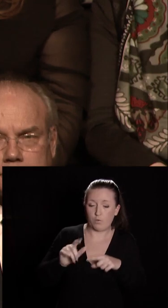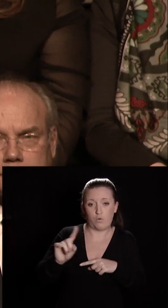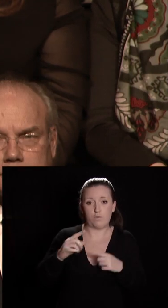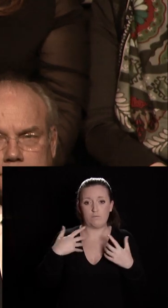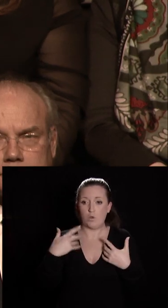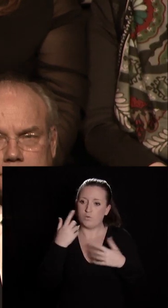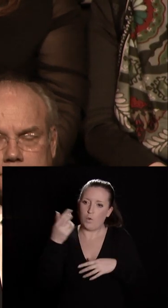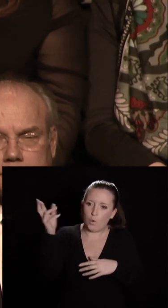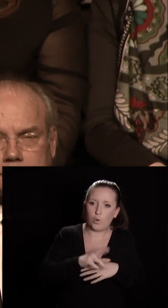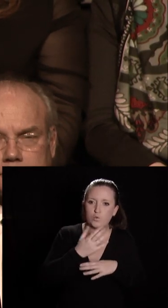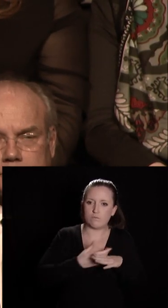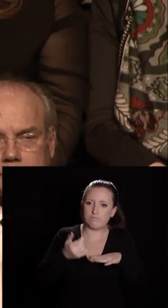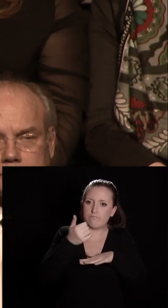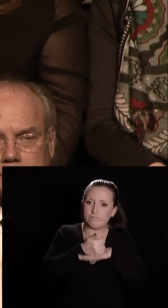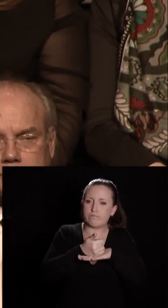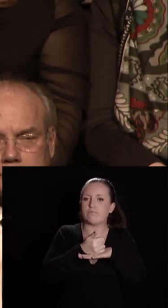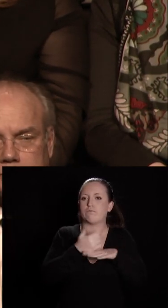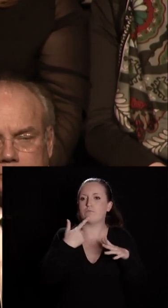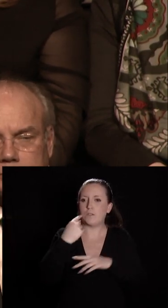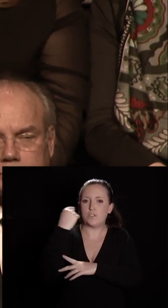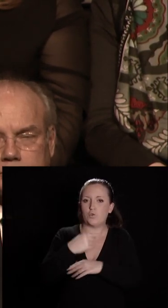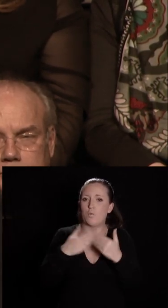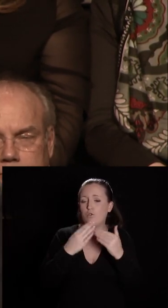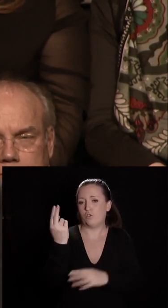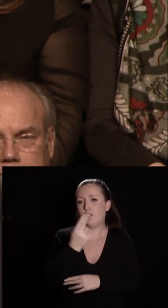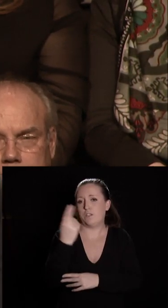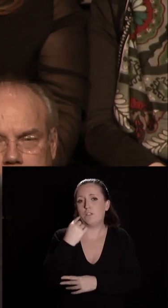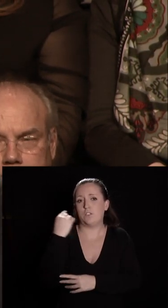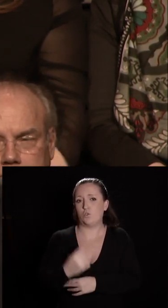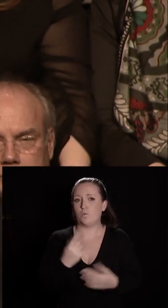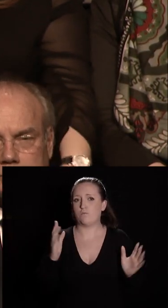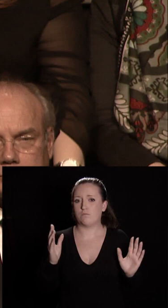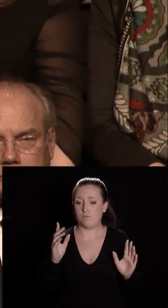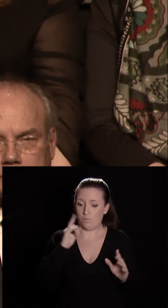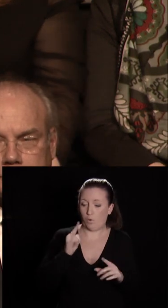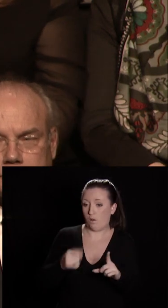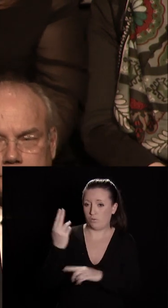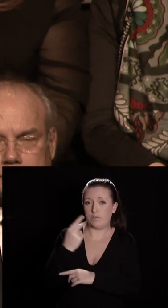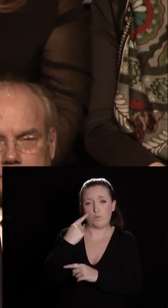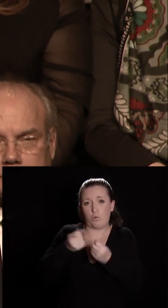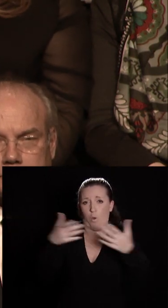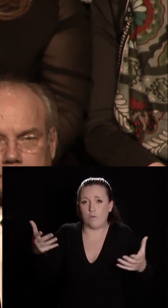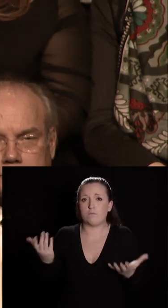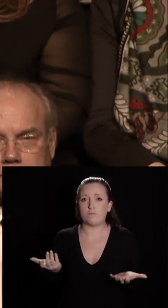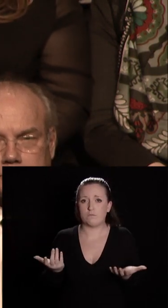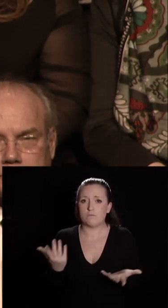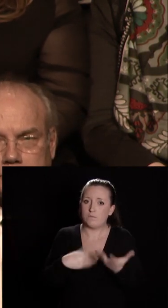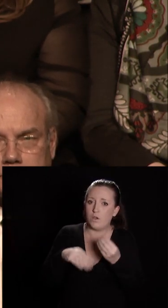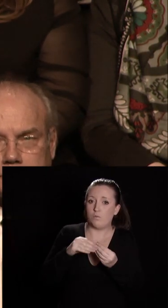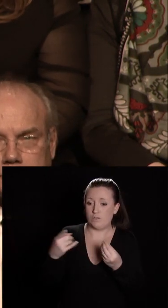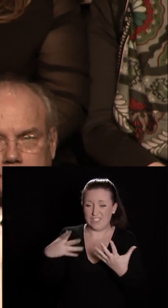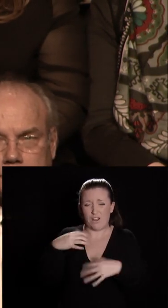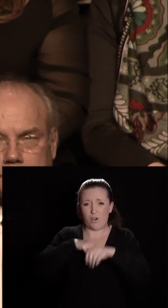revienne à Dijon, auprès de l'université de Bourgogne, qui est d'une part la plus importante et d'autre part qui a déjà